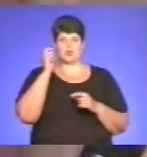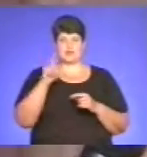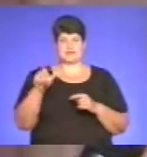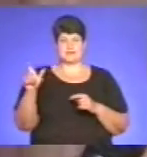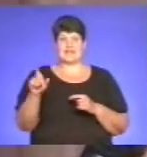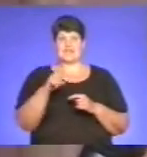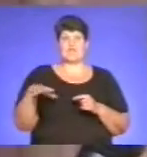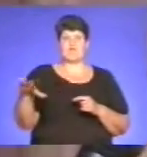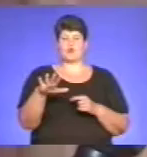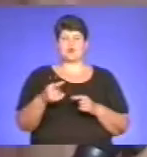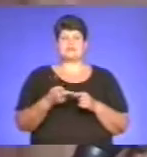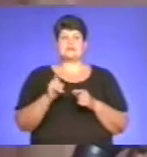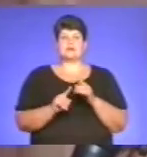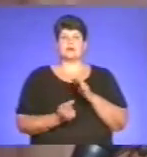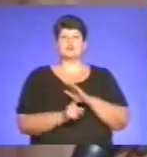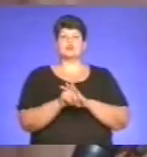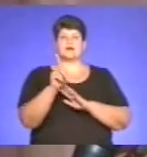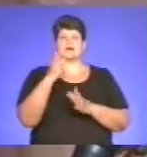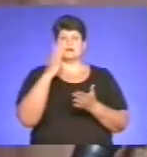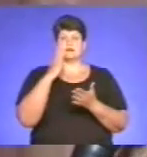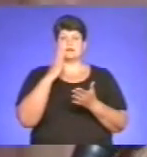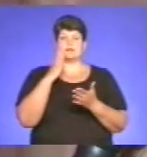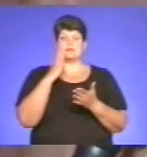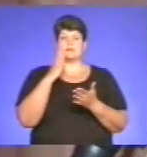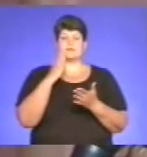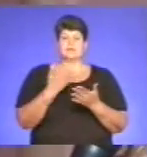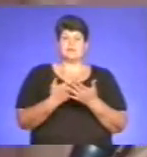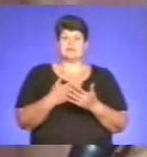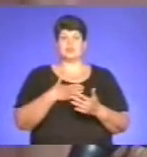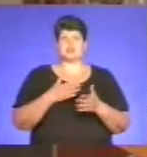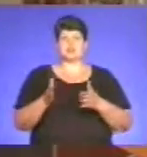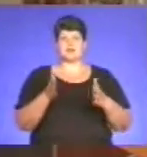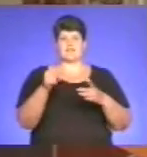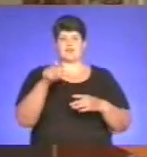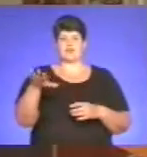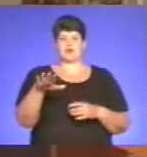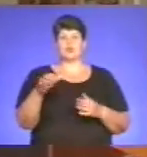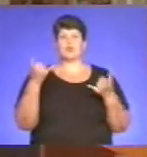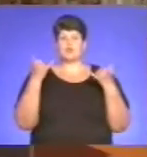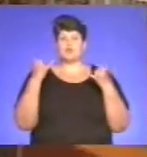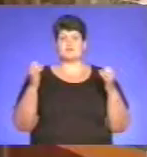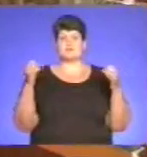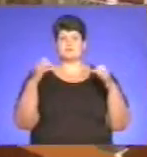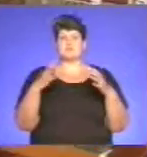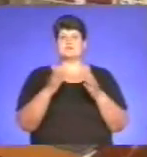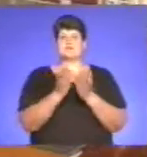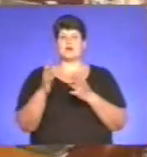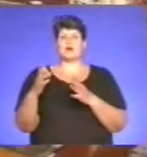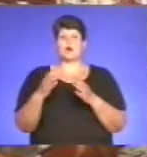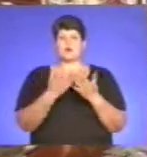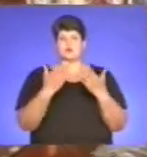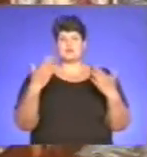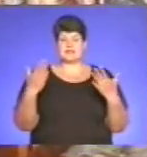Саме звідси з цих витоків починається, напевно, наш шлях в Європу. Сьогодні у збірках музею більше